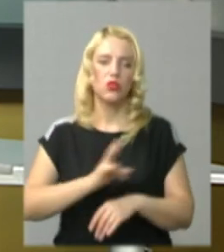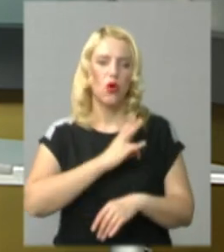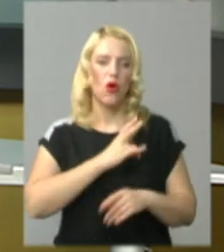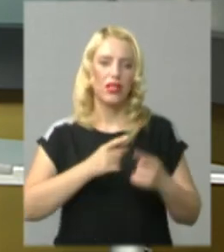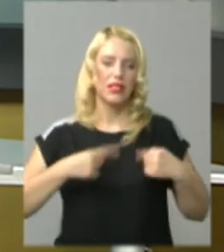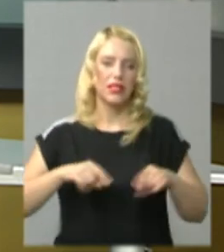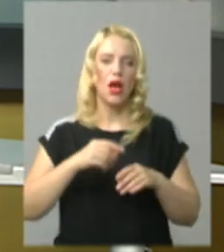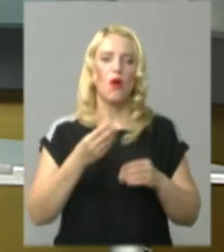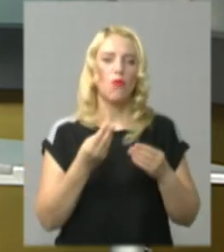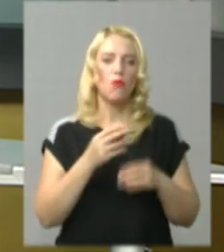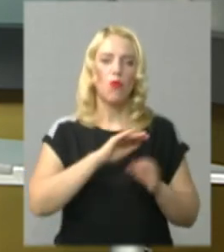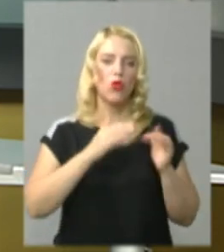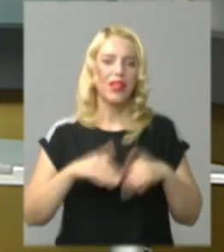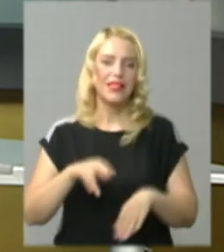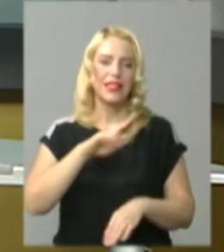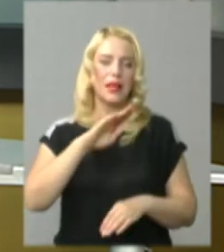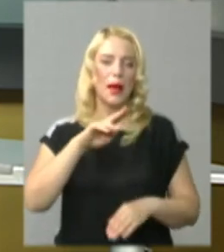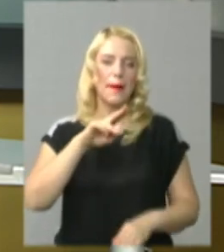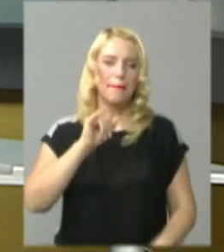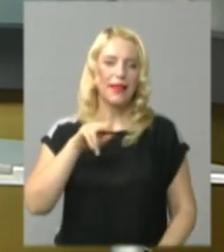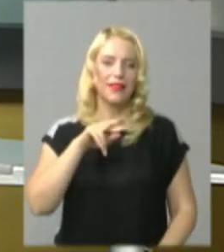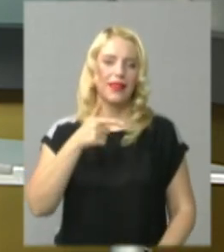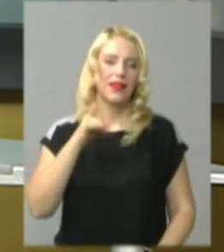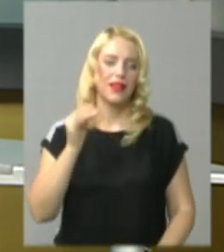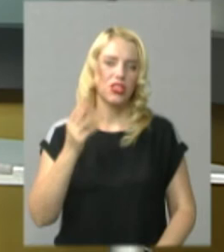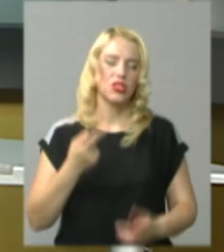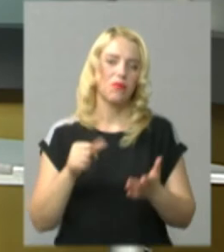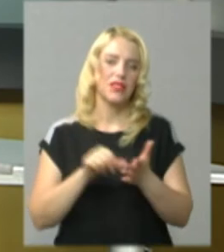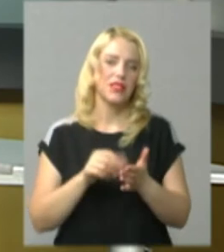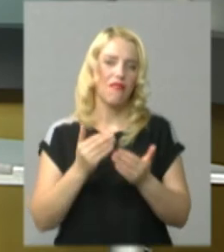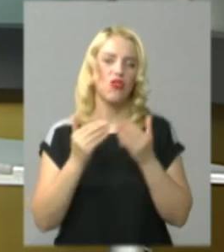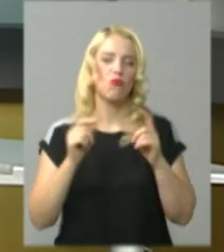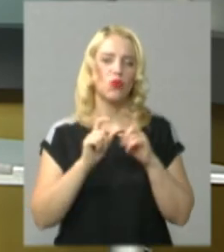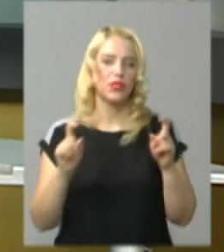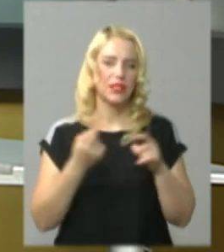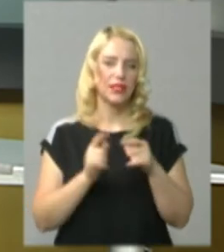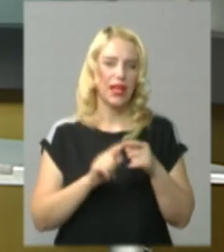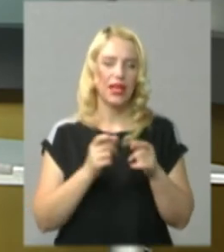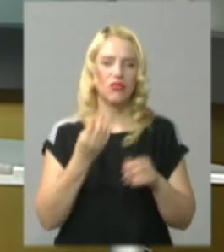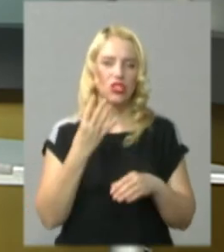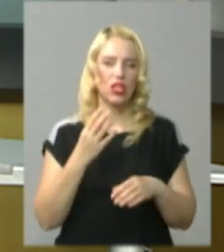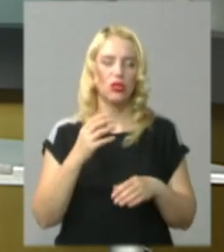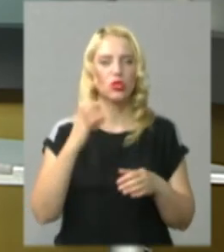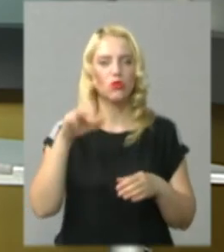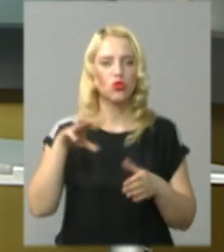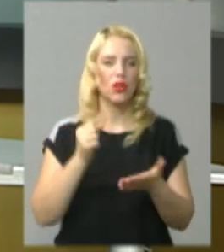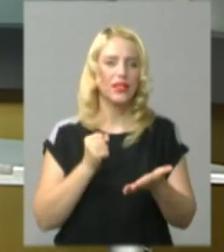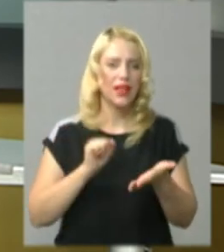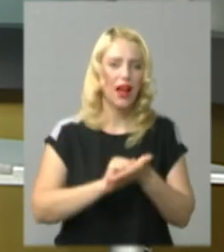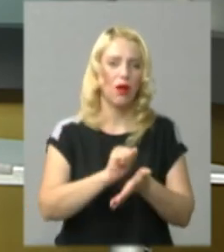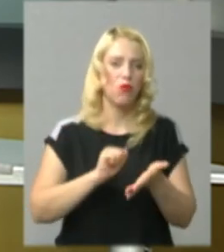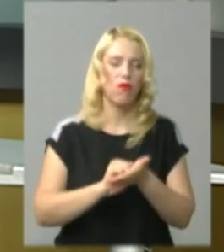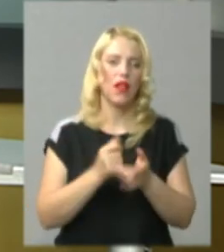півгріш» представили в експозиції Хмельницького обласного краєзнавчого музею. Монета карбувалася в 14-му столітті. Для Хмельницької